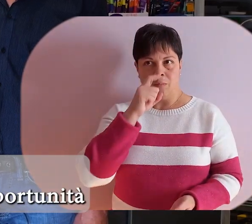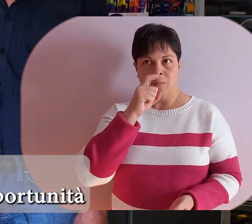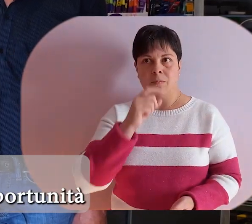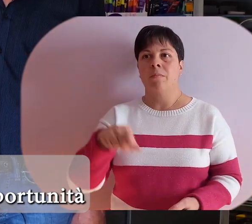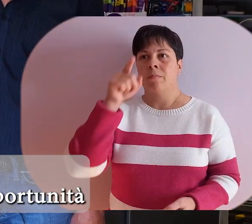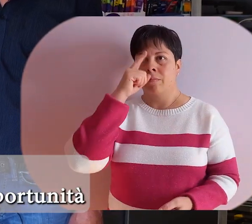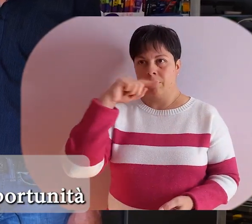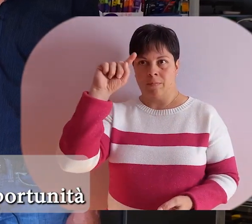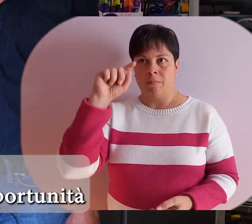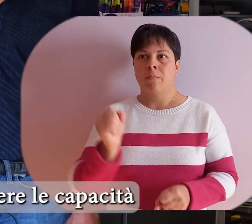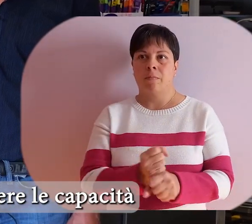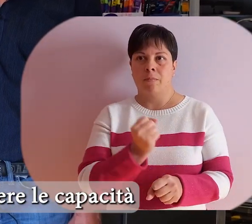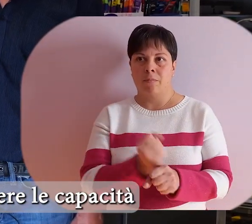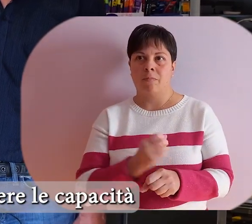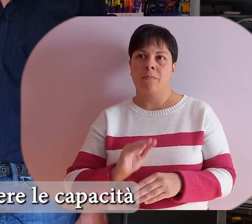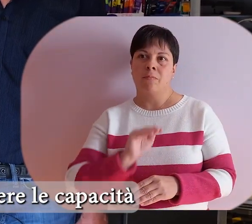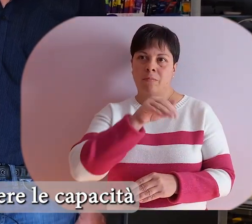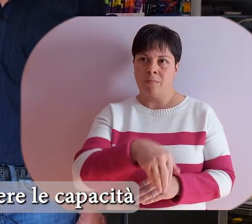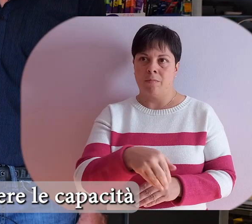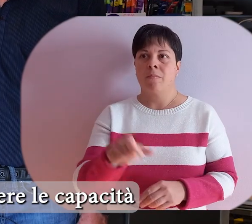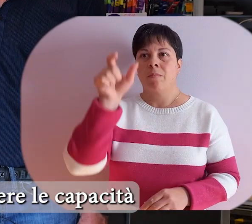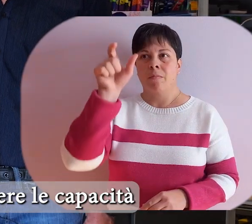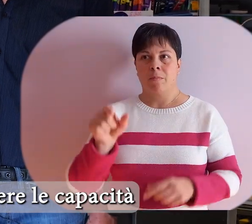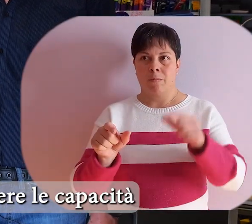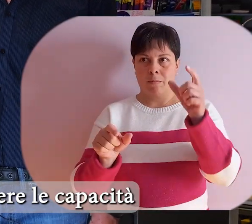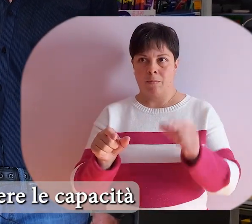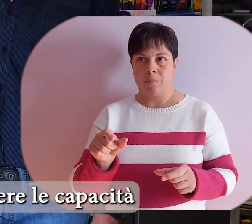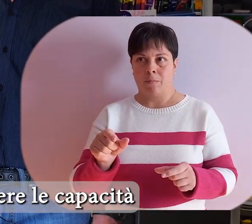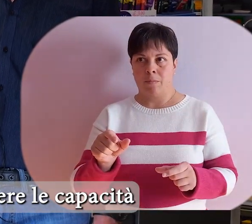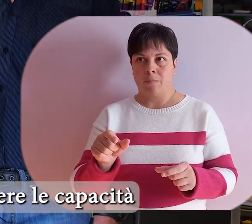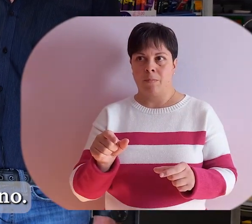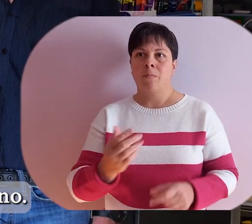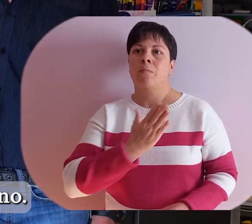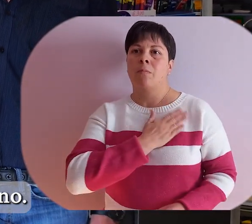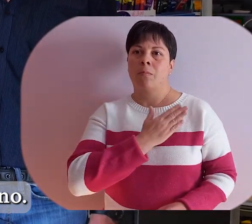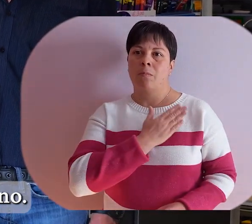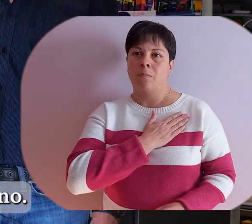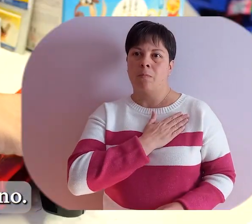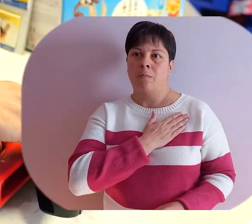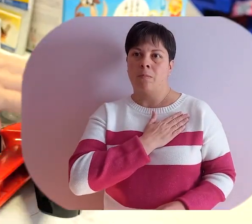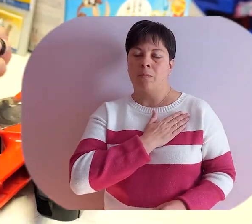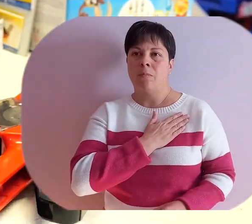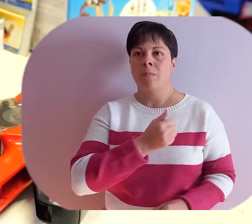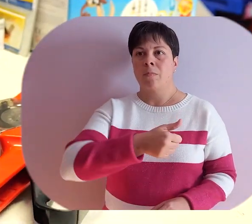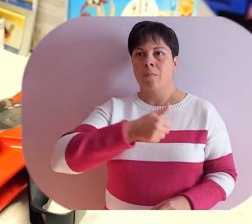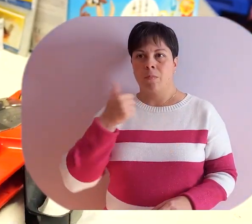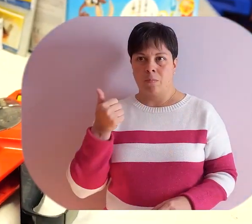spazio di relazione, di opportunità affinché il territorio possa riconoscere le capacità e le competenze di ognuno.